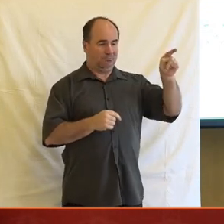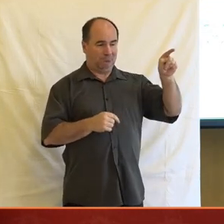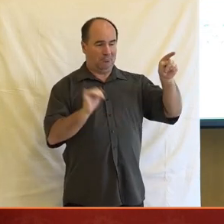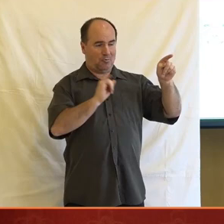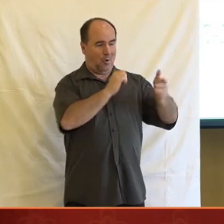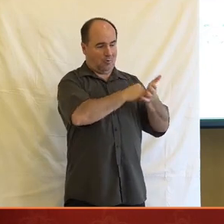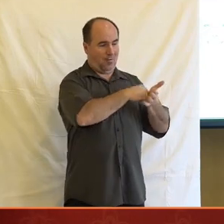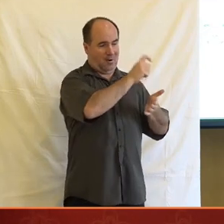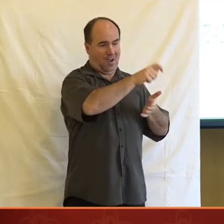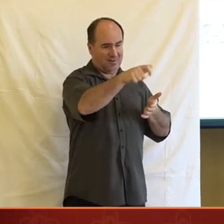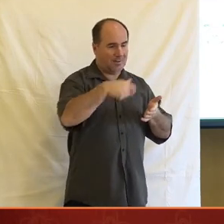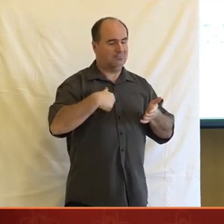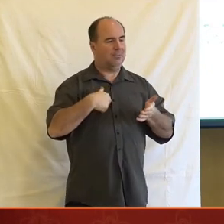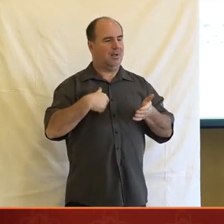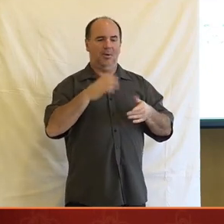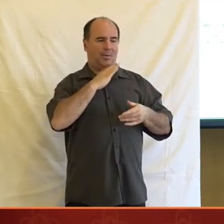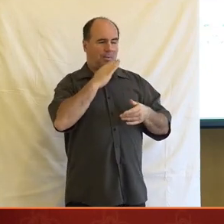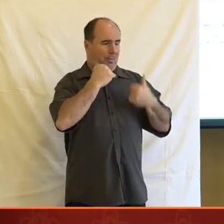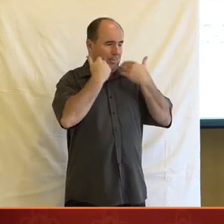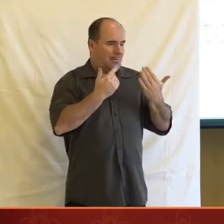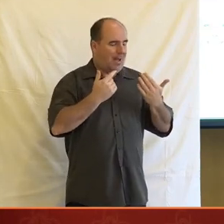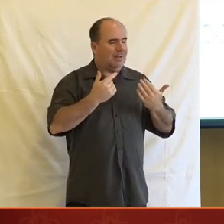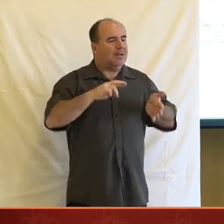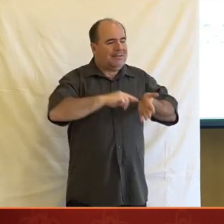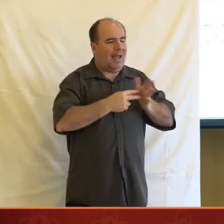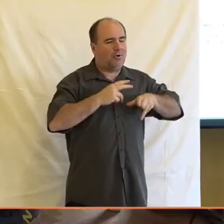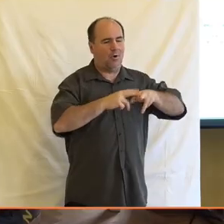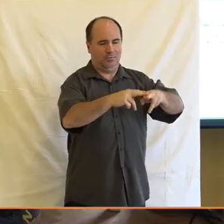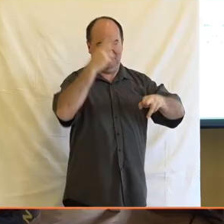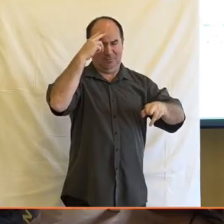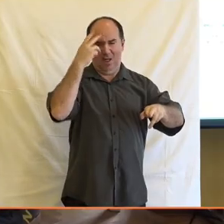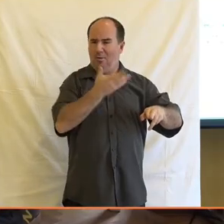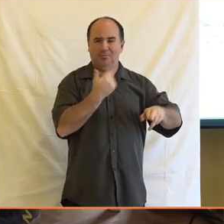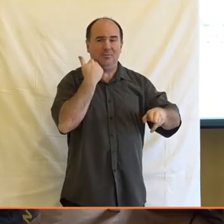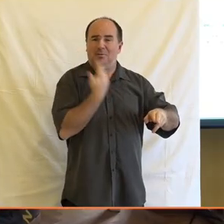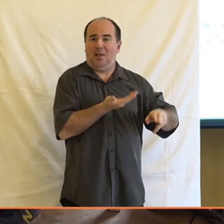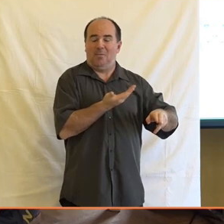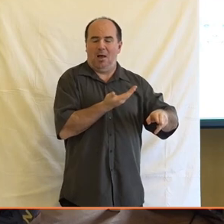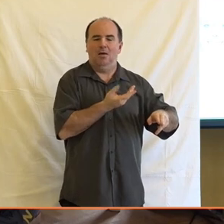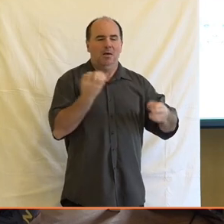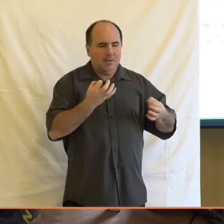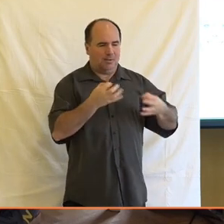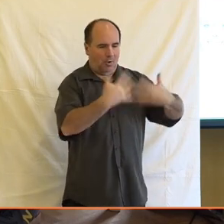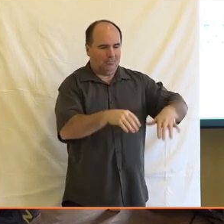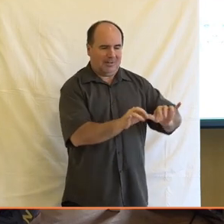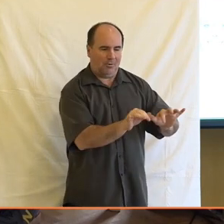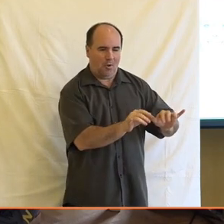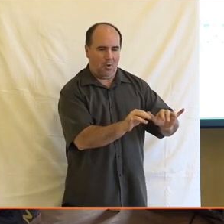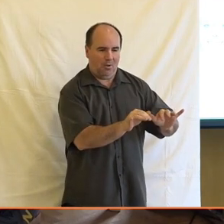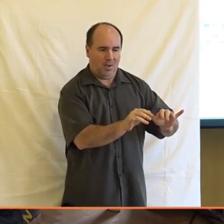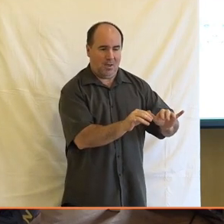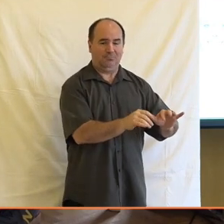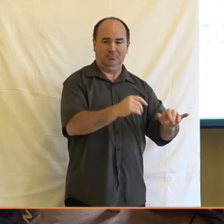populaci, tak i mezi novináři chybí ta technologická znalost. To znamená ta argumentace, že nějaká technologie funguje nějak a má nějaké konkrétní